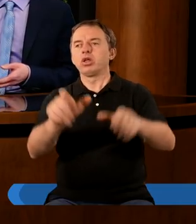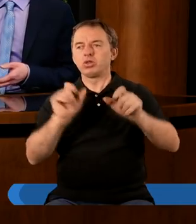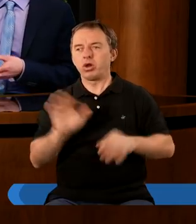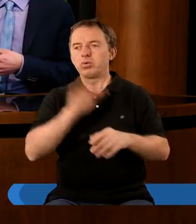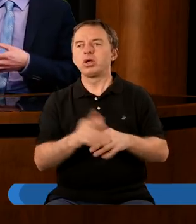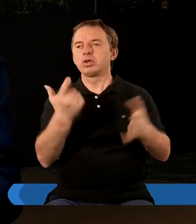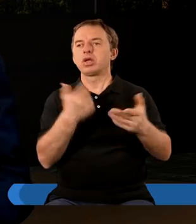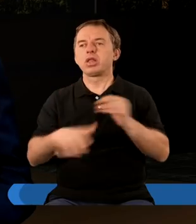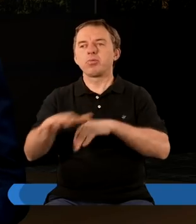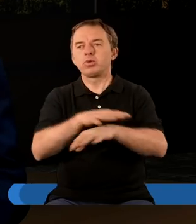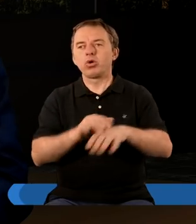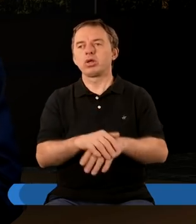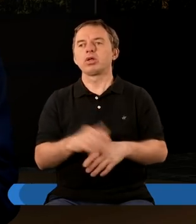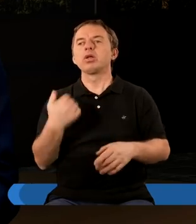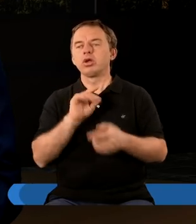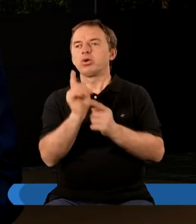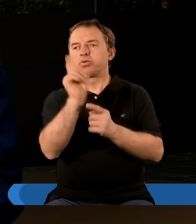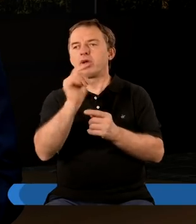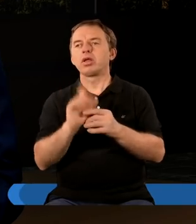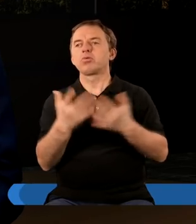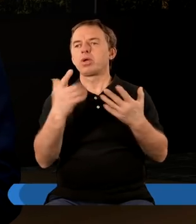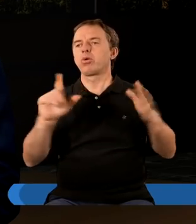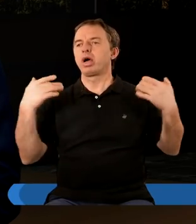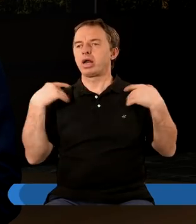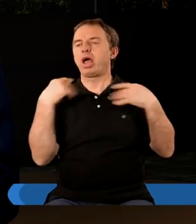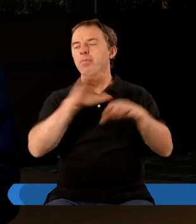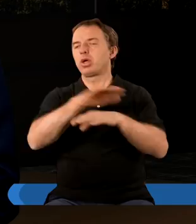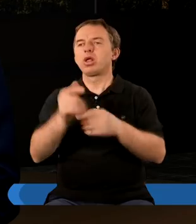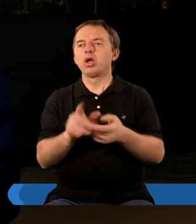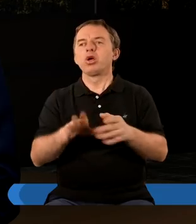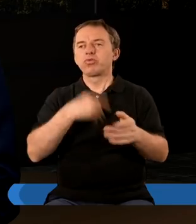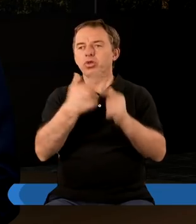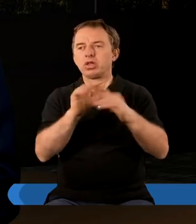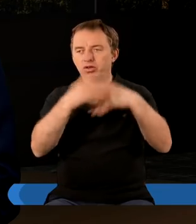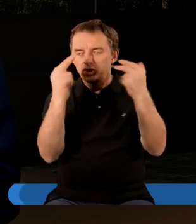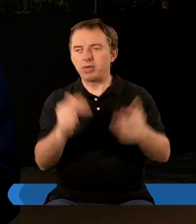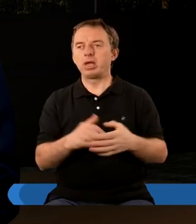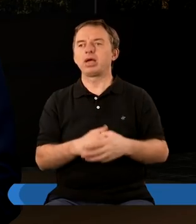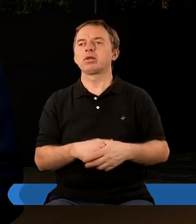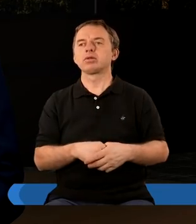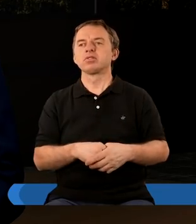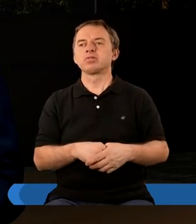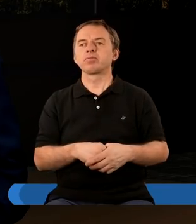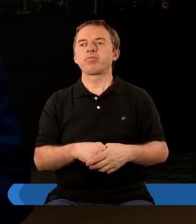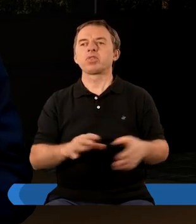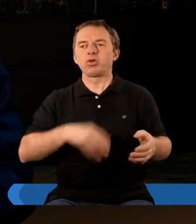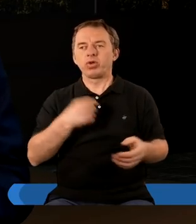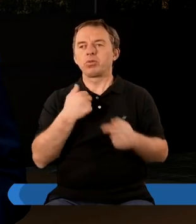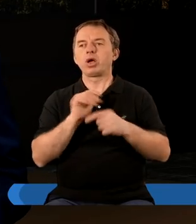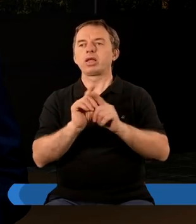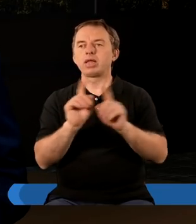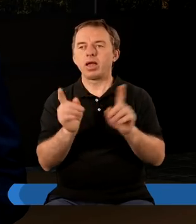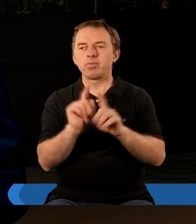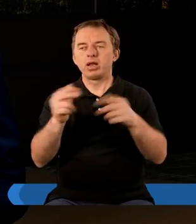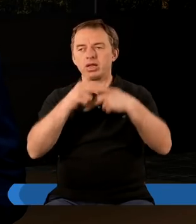Tron Boży, te 7 duchów, świecznik miał 7 ramion. Jesteśmy w świątyni w niebie i w świątyni, która była